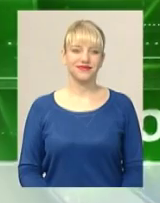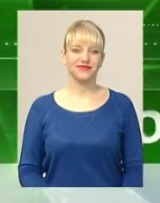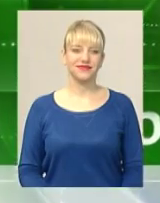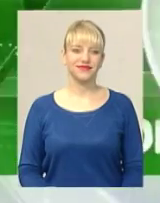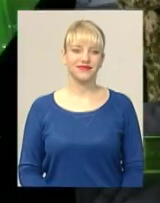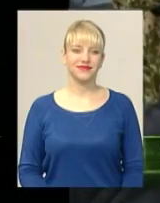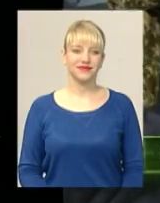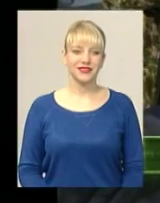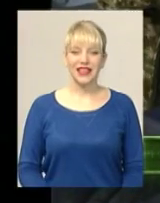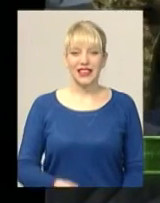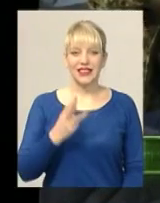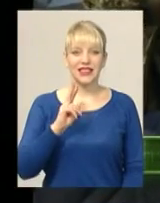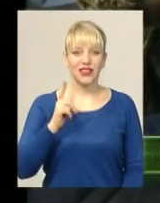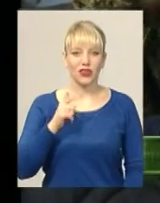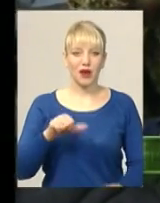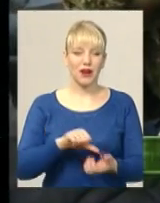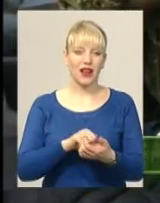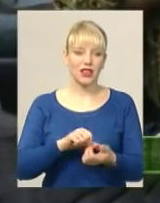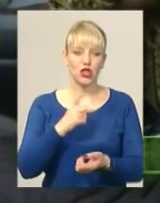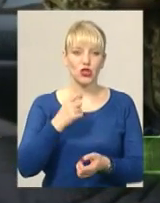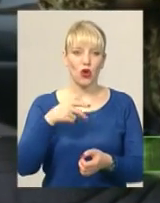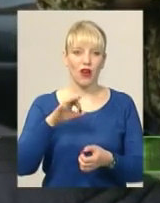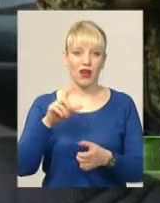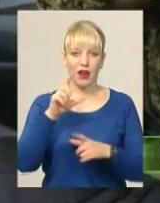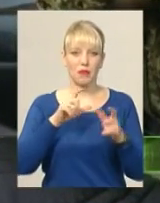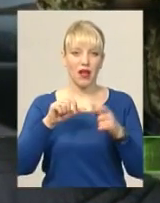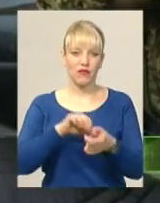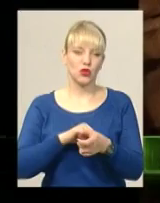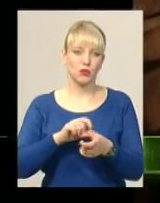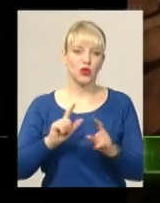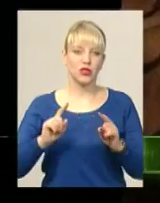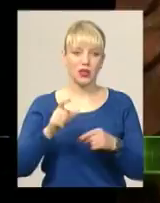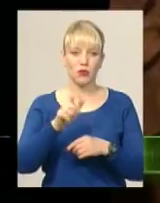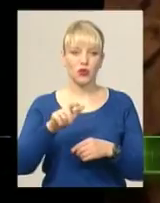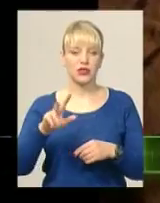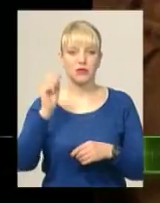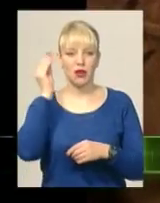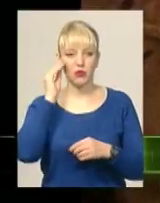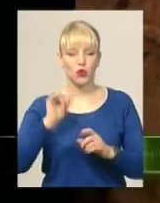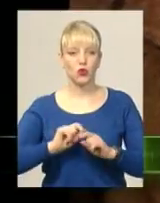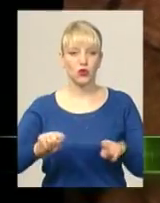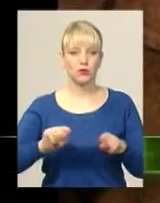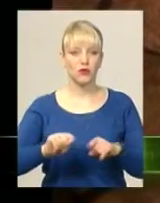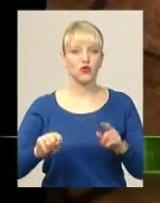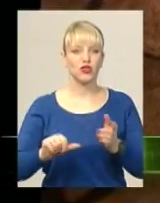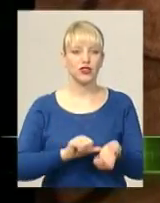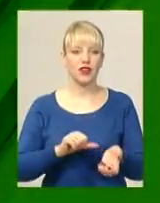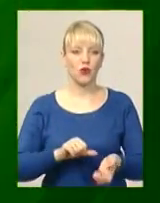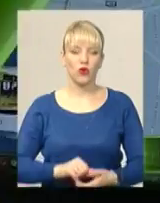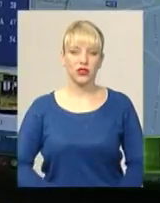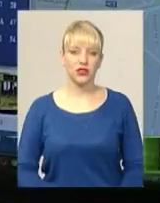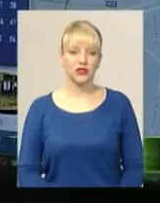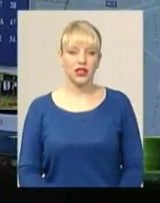Три кілограми канабісу та сто грамів амфітаміну у Хмельницькому затримали осіб за підозрою у розповсюдженні наркотиків.